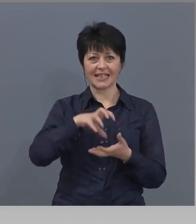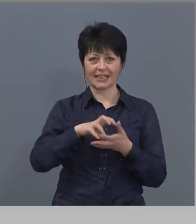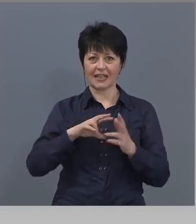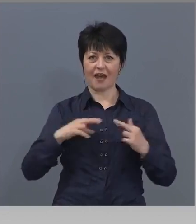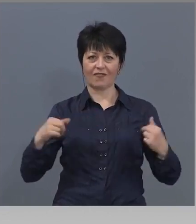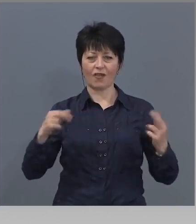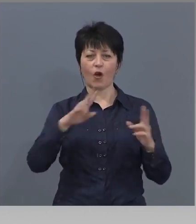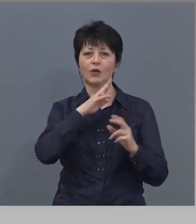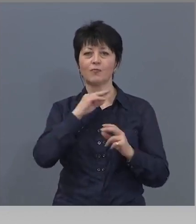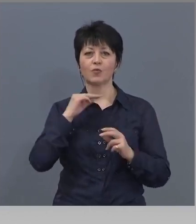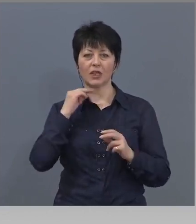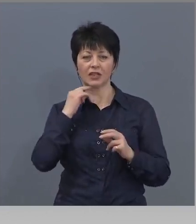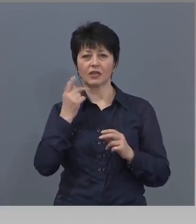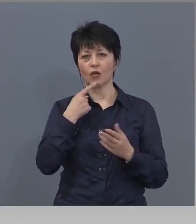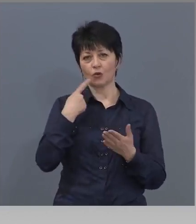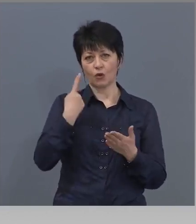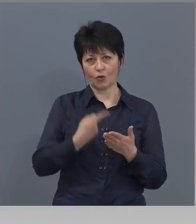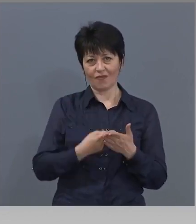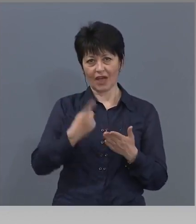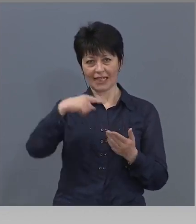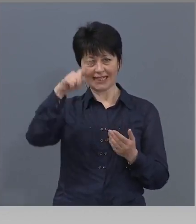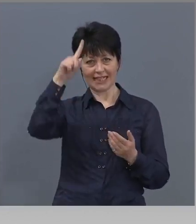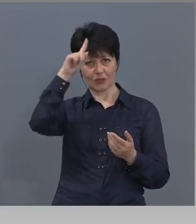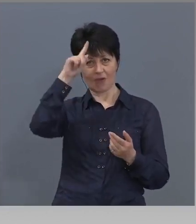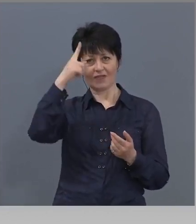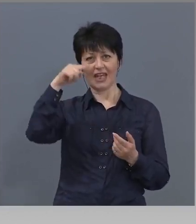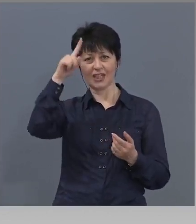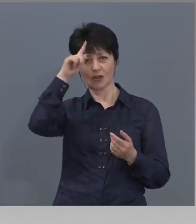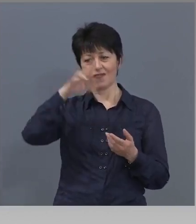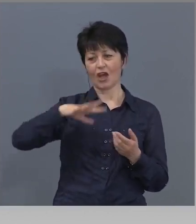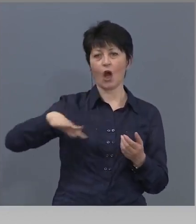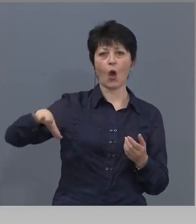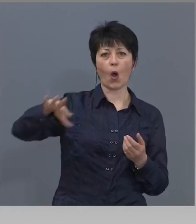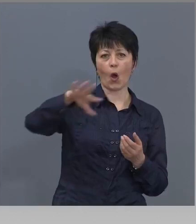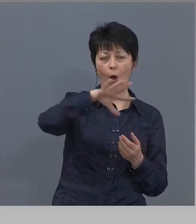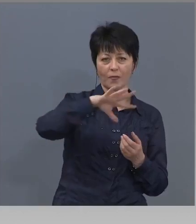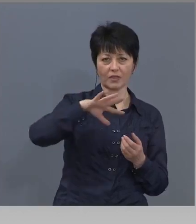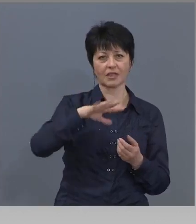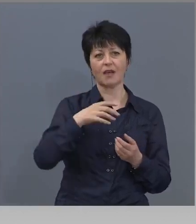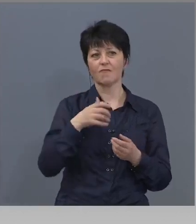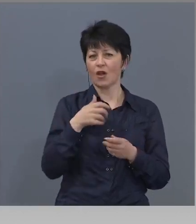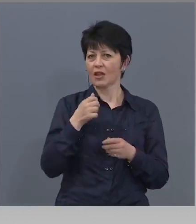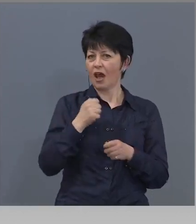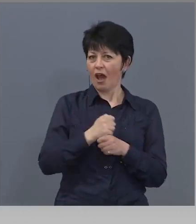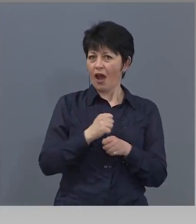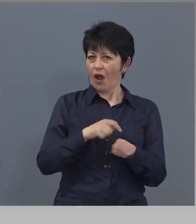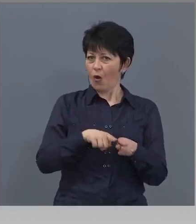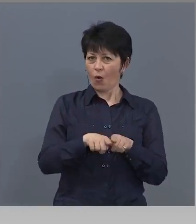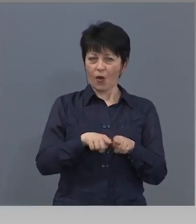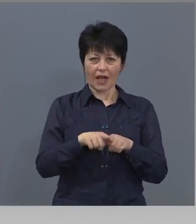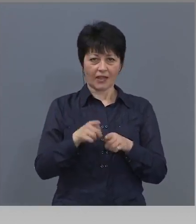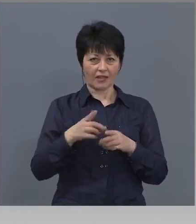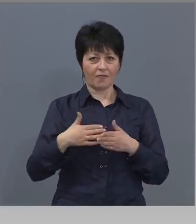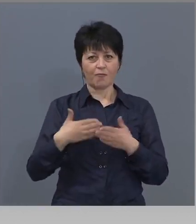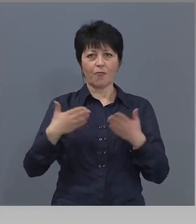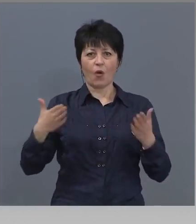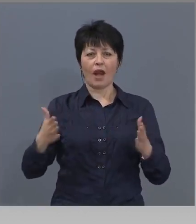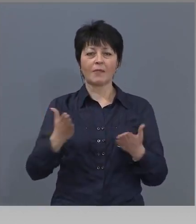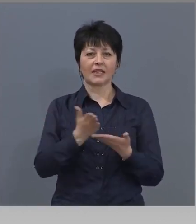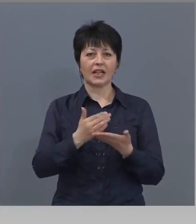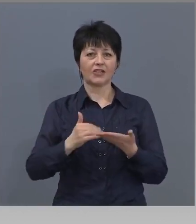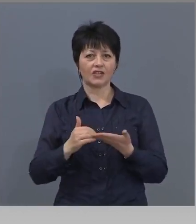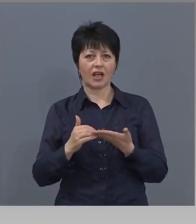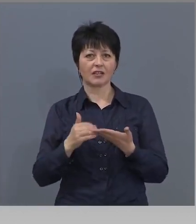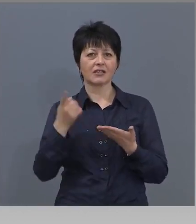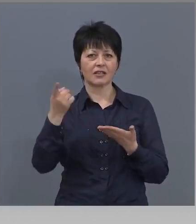София и за София област, така че ще затегне мерките. Колегите в областите градове, виждате, че в по-голяма от час на база на